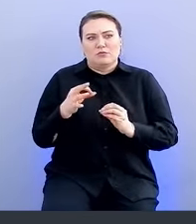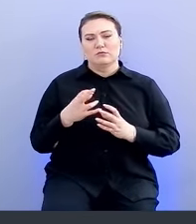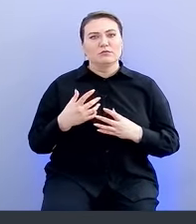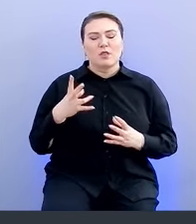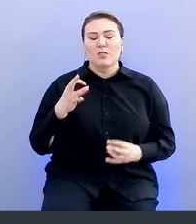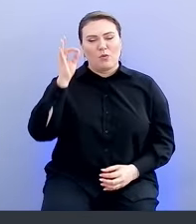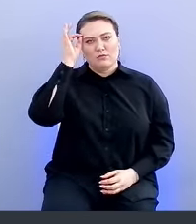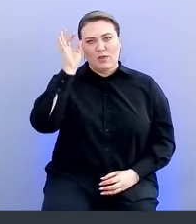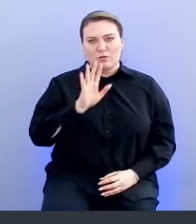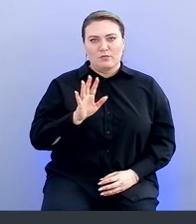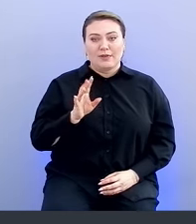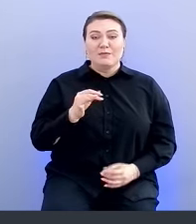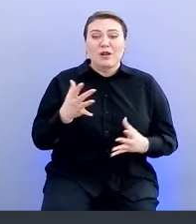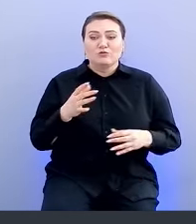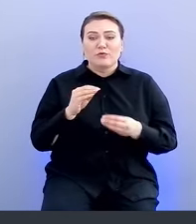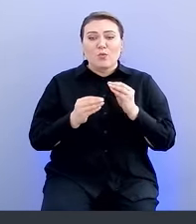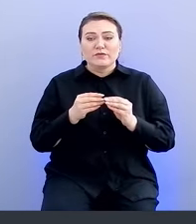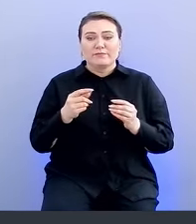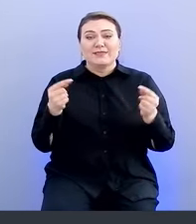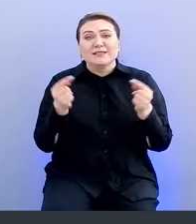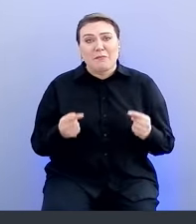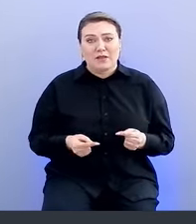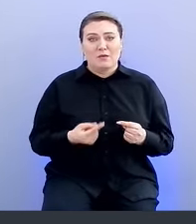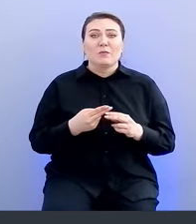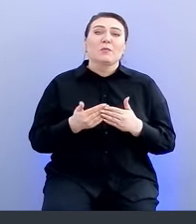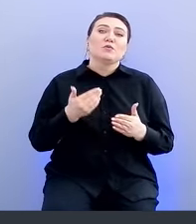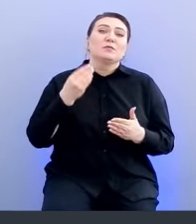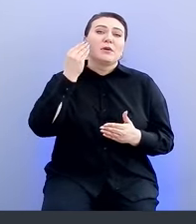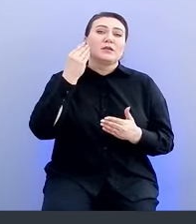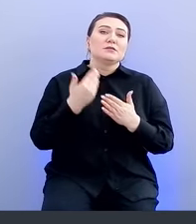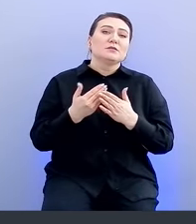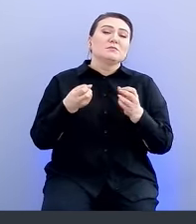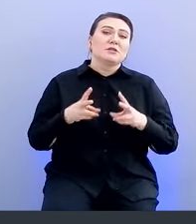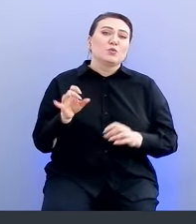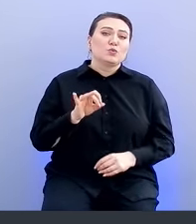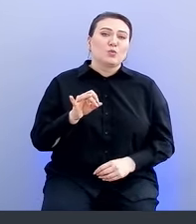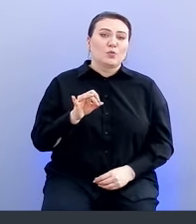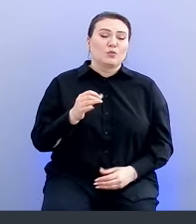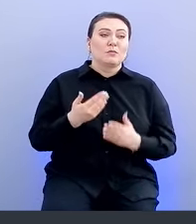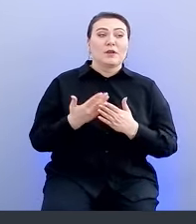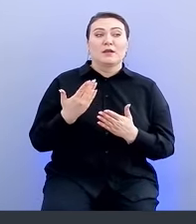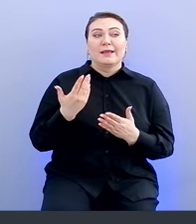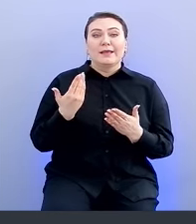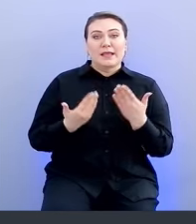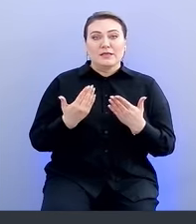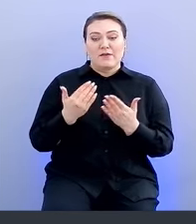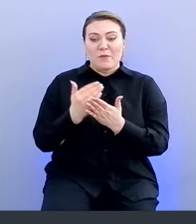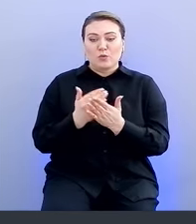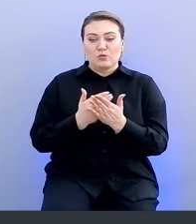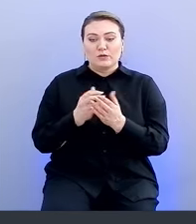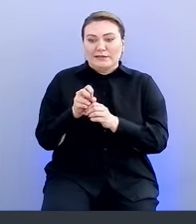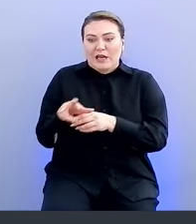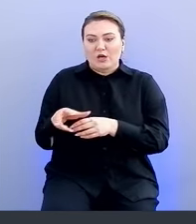большинство уязвимостей, они совпадают. Поэтому мы предусмотрели специально такую историю, что если в продукте тряжется